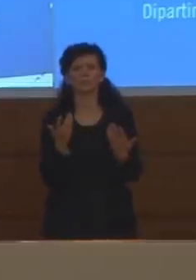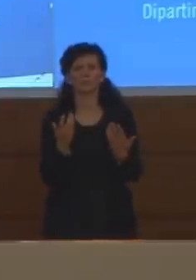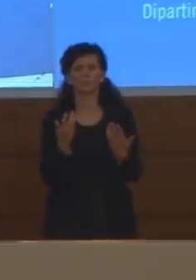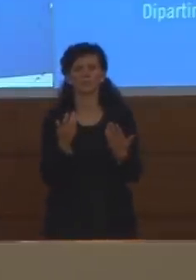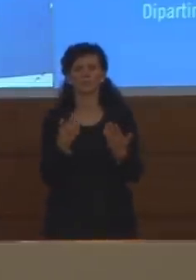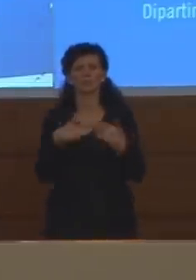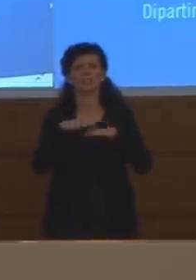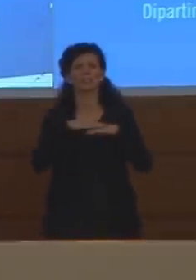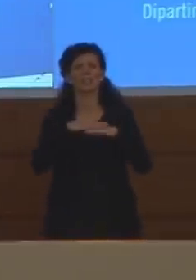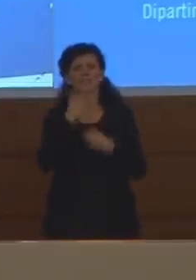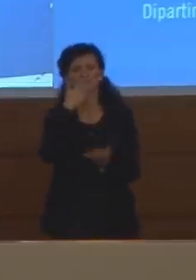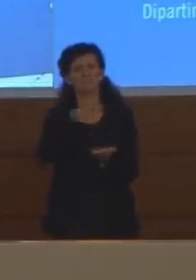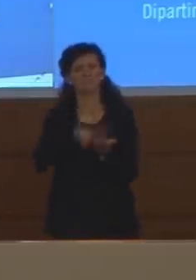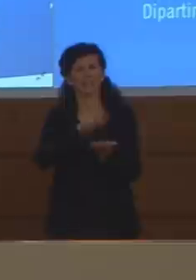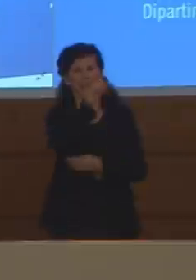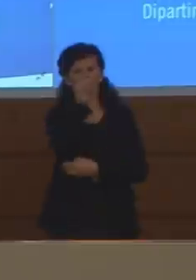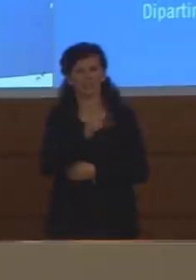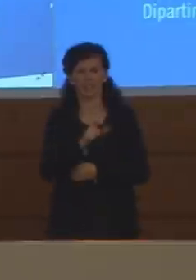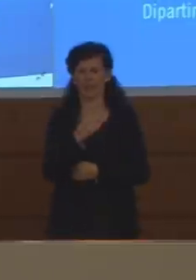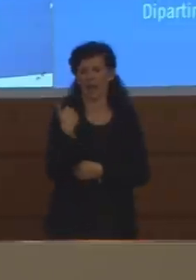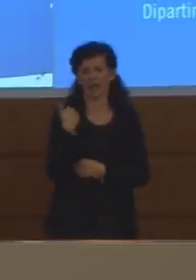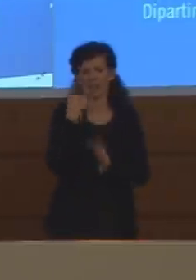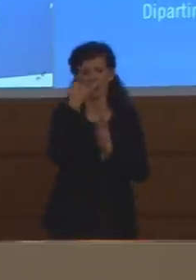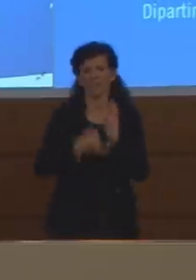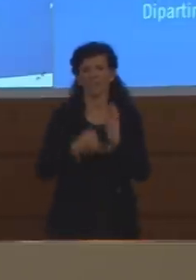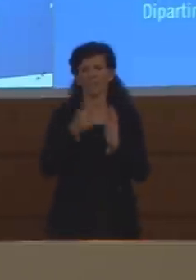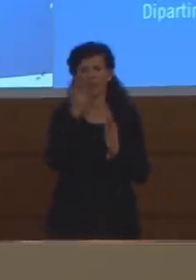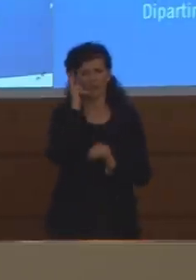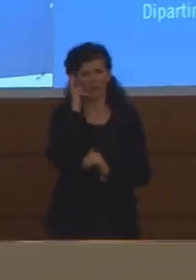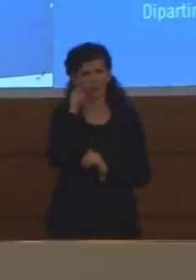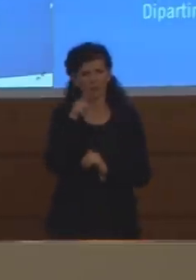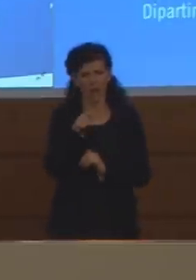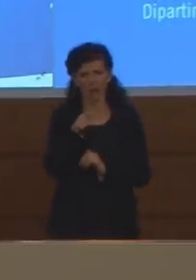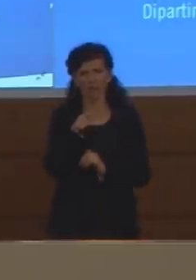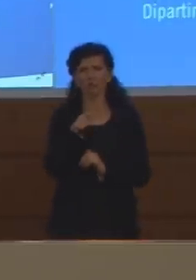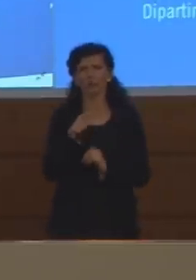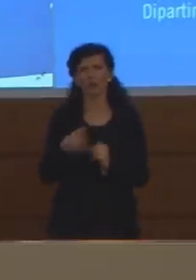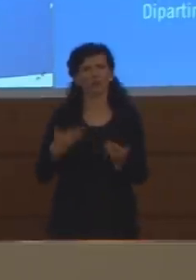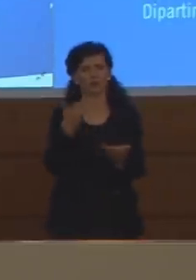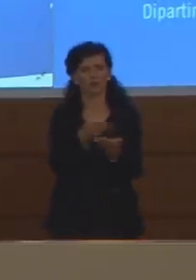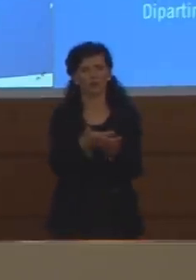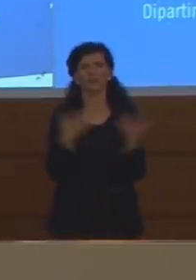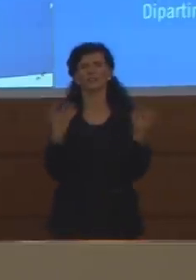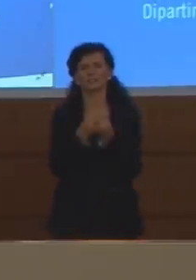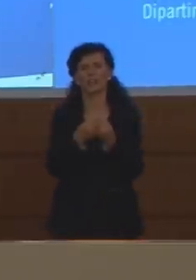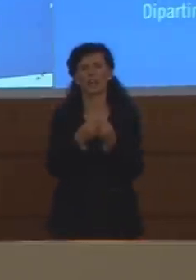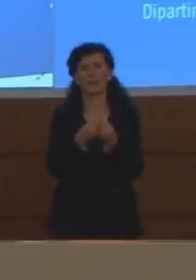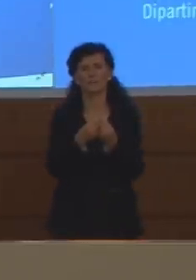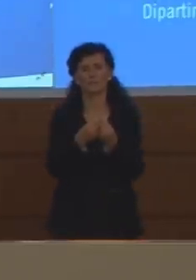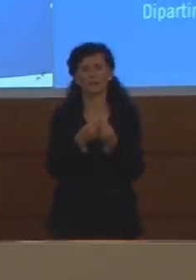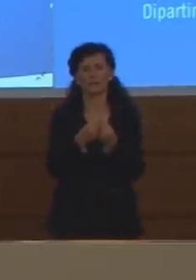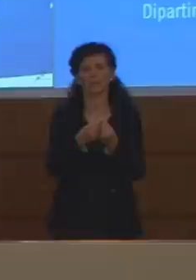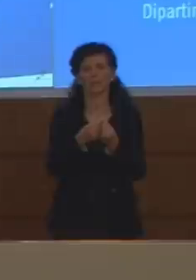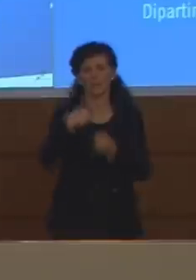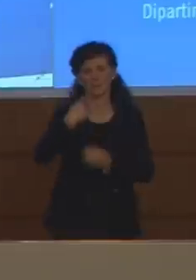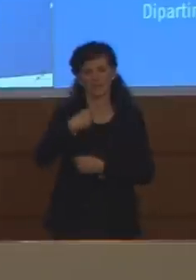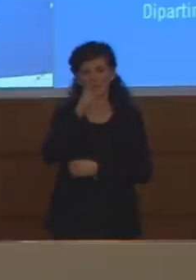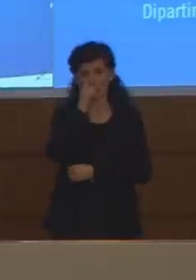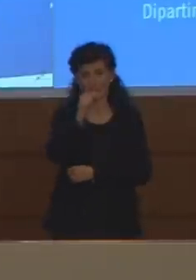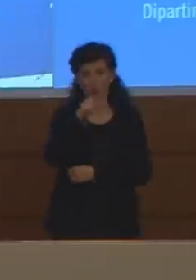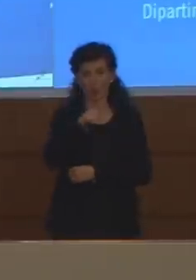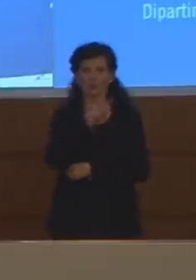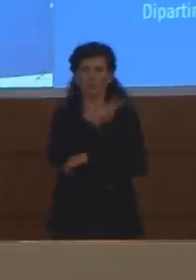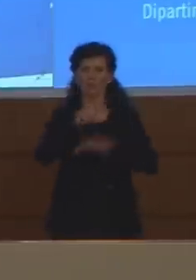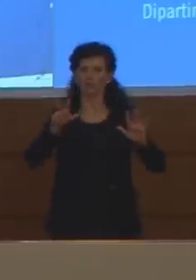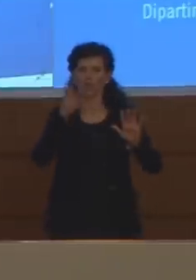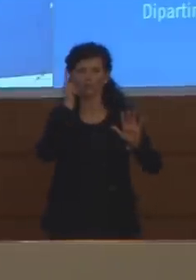servizi segreti italiani hanno presentato a fine febbraio con intervento del Presidente stesso Conte il 28 febbraio l'hanno presentata